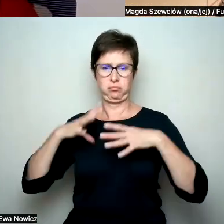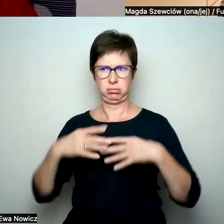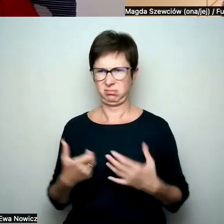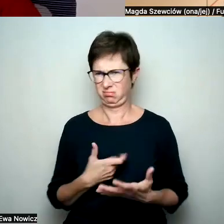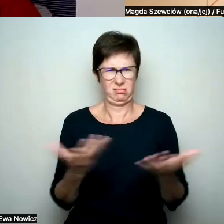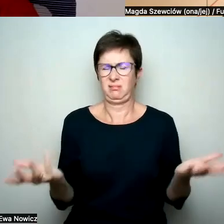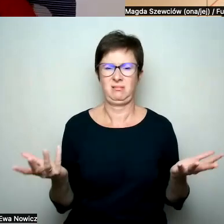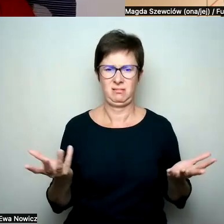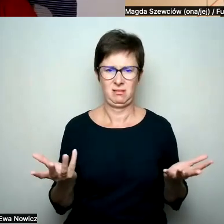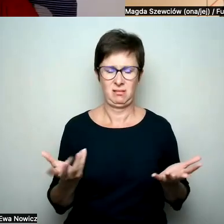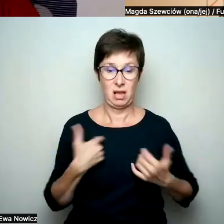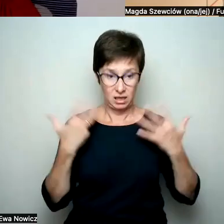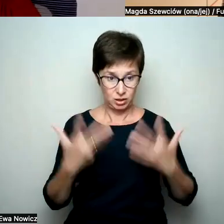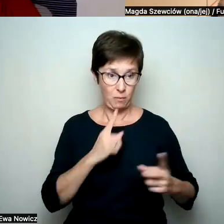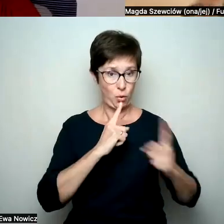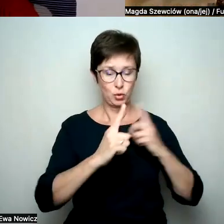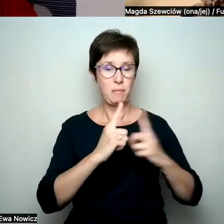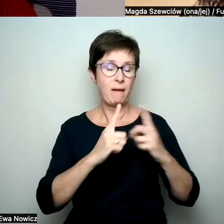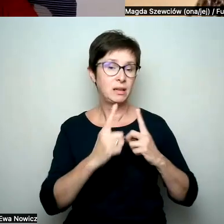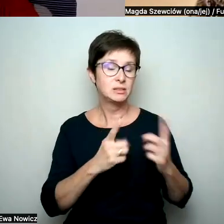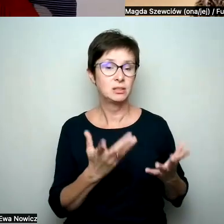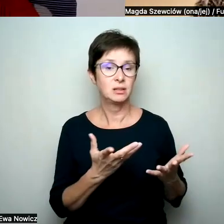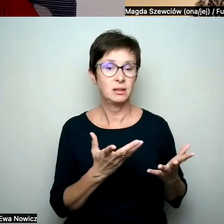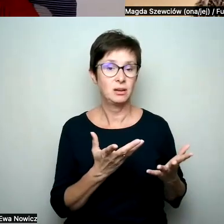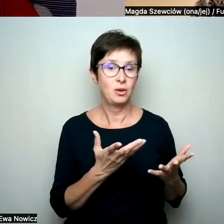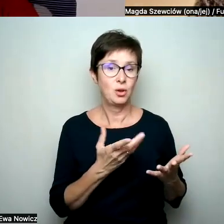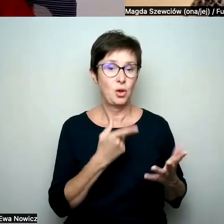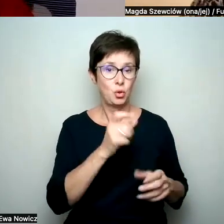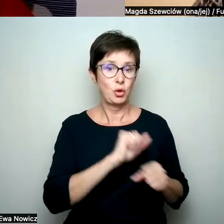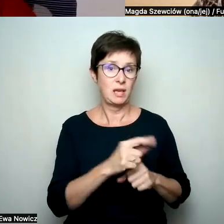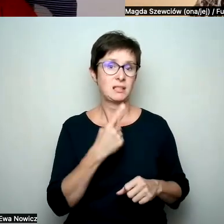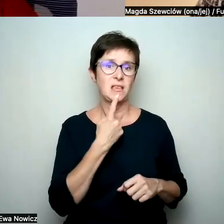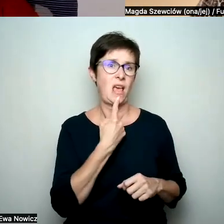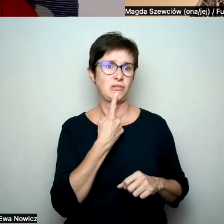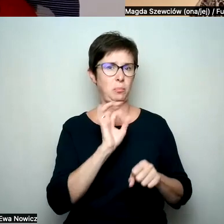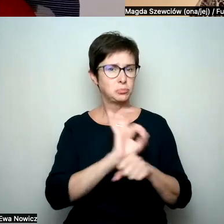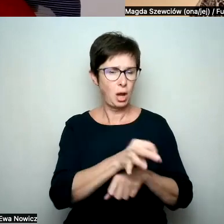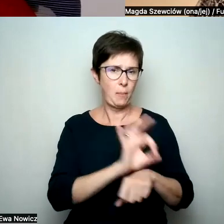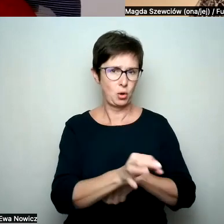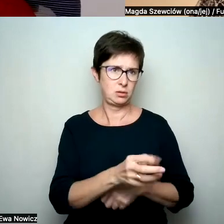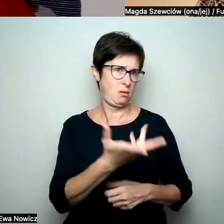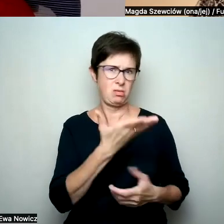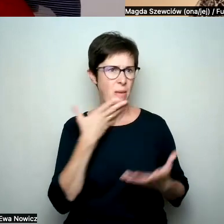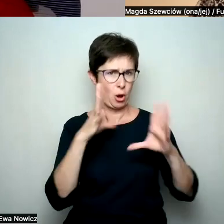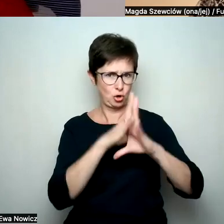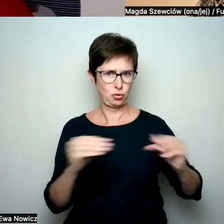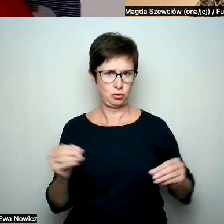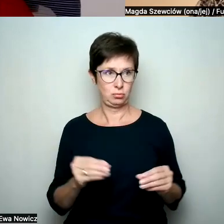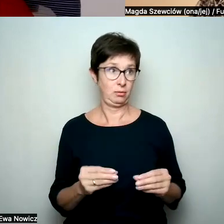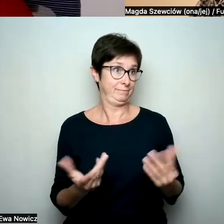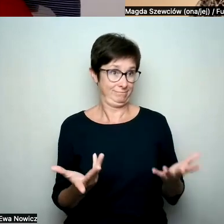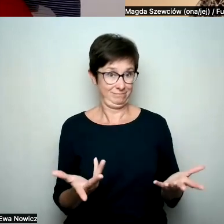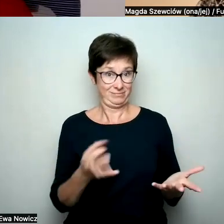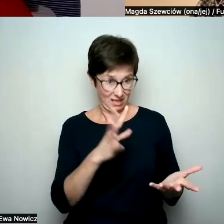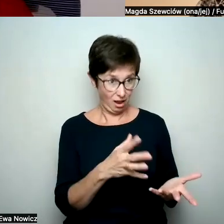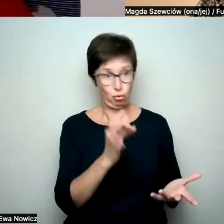tym, że to jest język przemocowy i brak szacunku, no dobrze, no to zajmijmy się